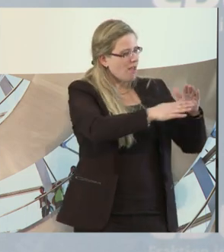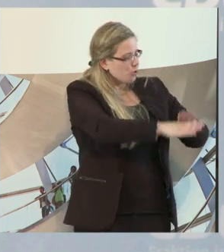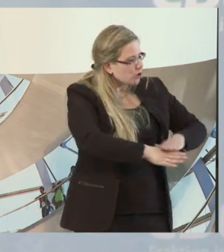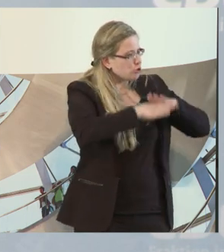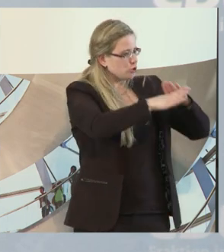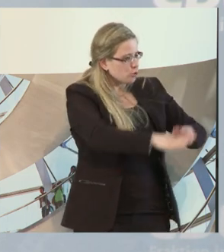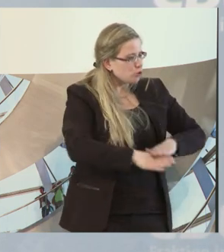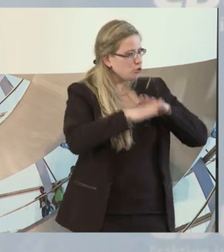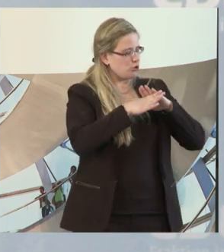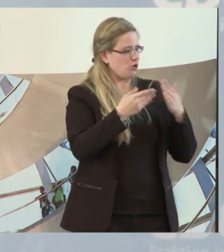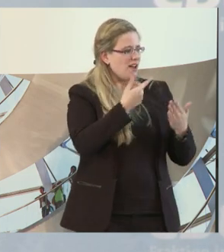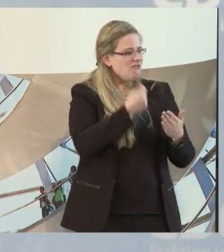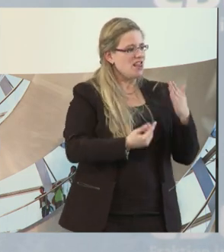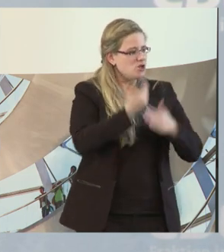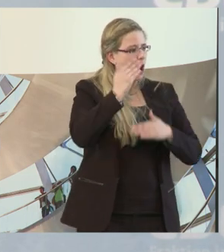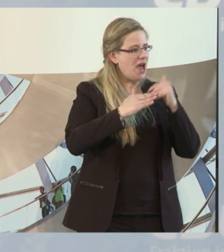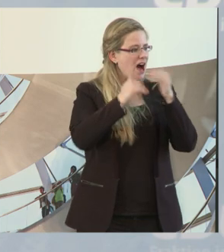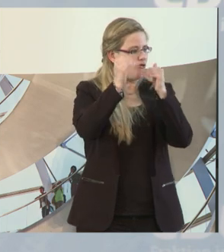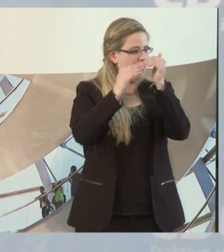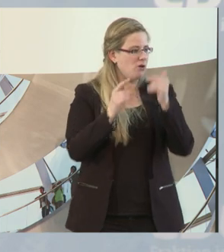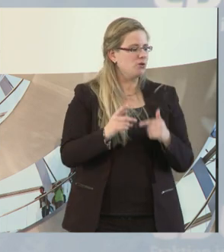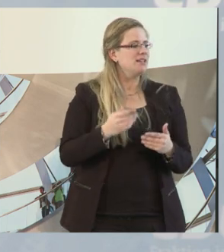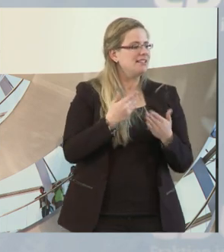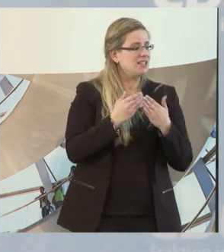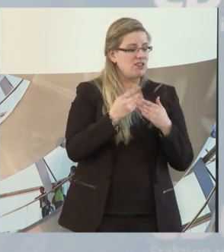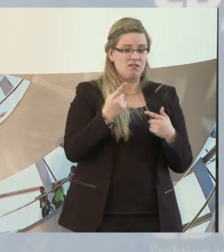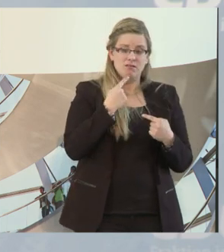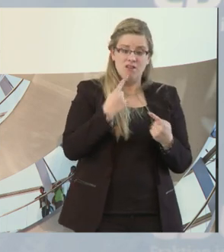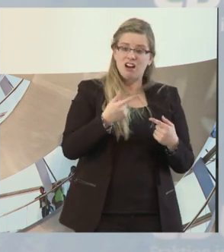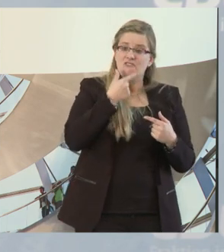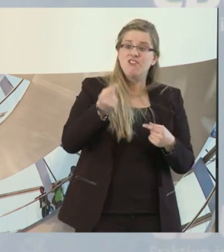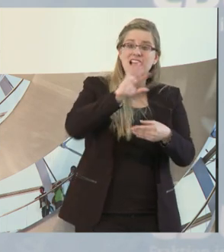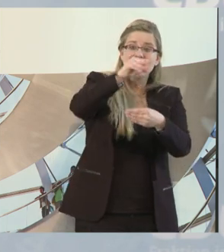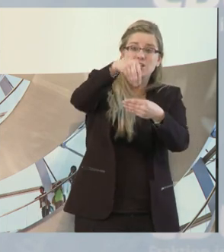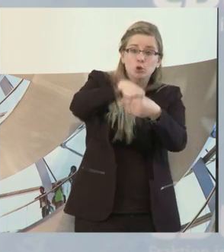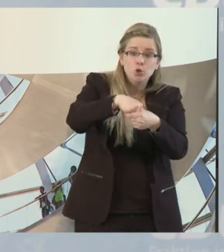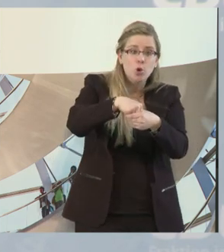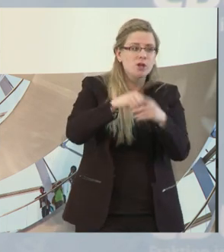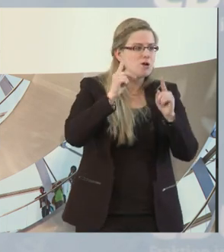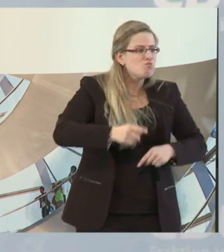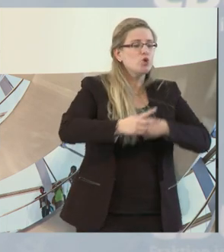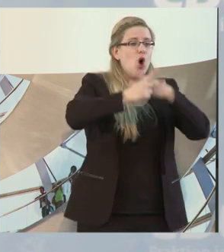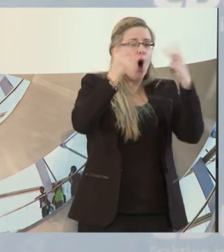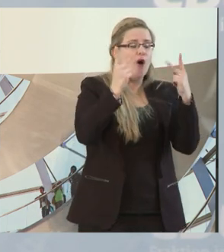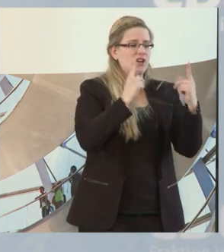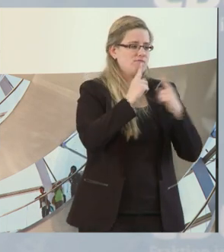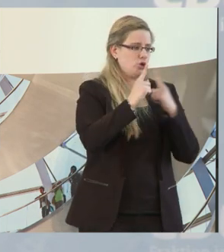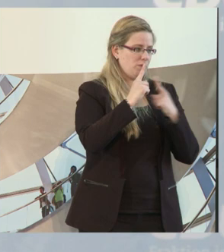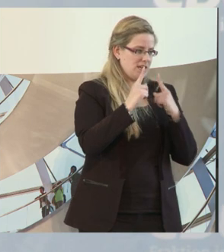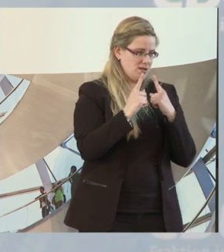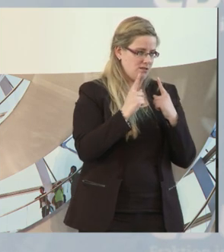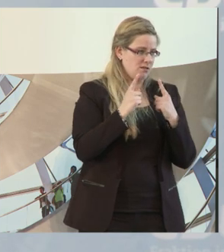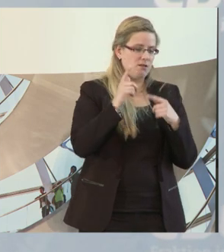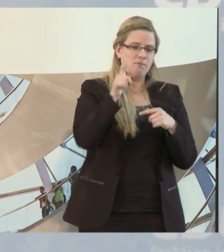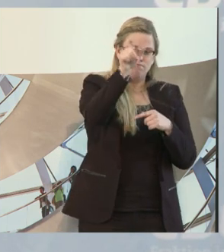langfristig Unterstützung. Und ich glaube, wenn wir sagen, wir wollen Inklusion haben, müssen wir ganz ehrlich darüber sprechen, braucht ein